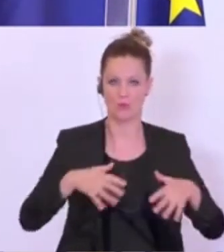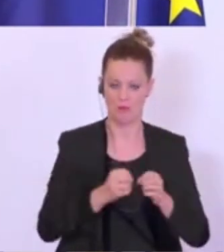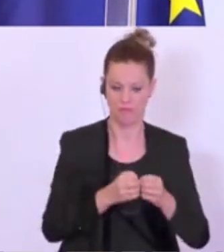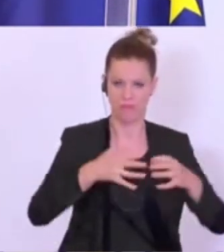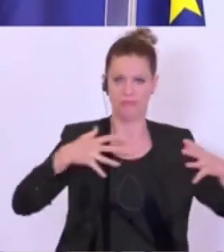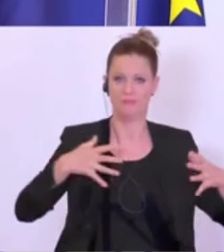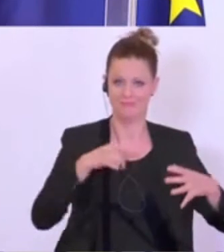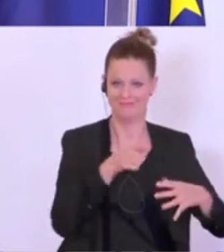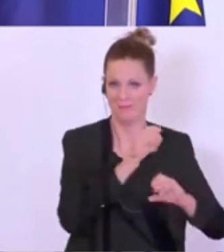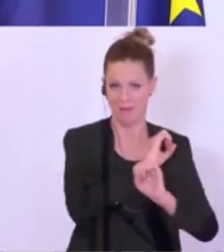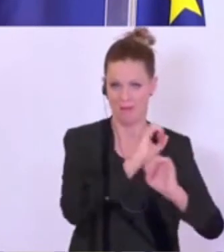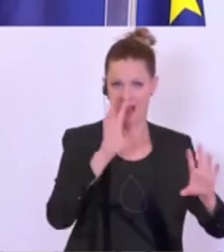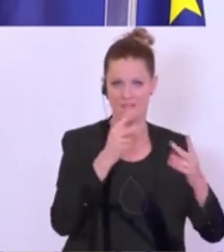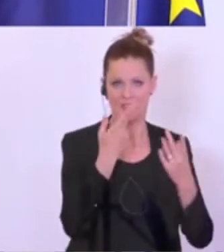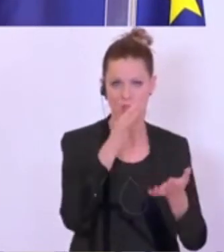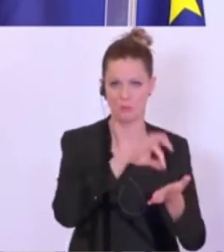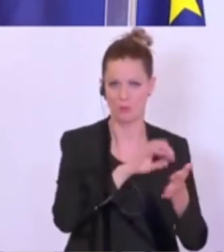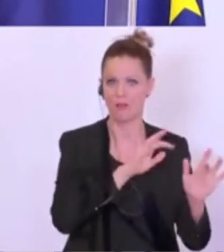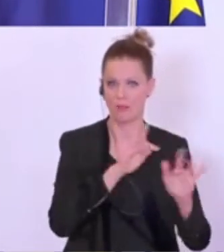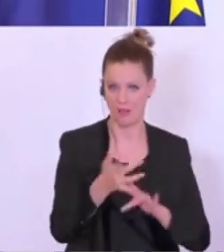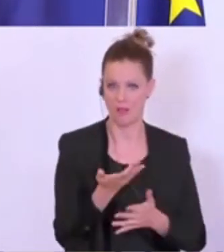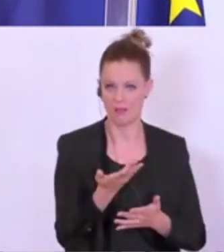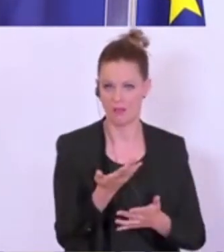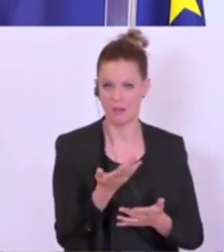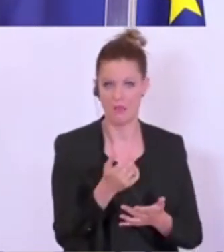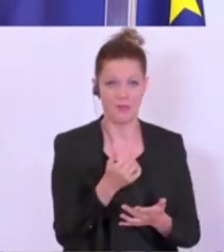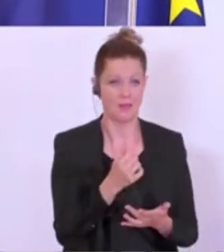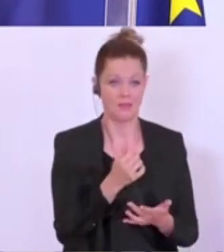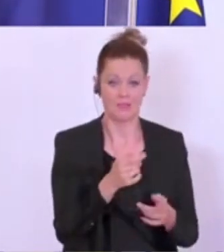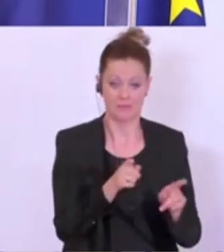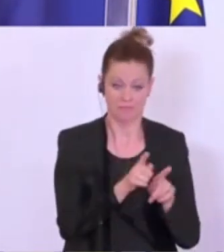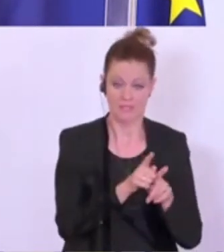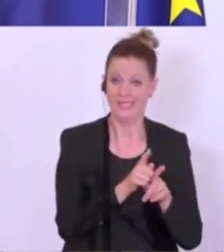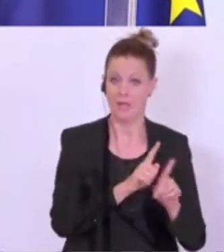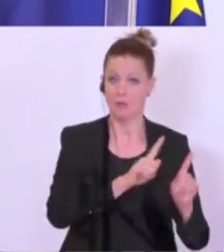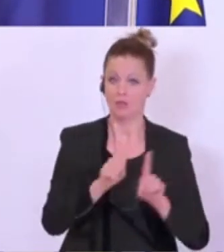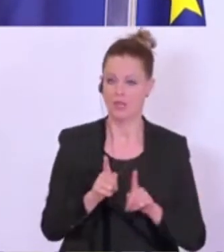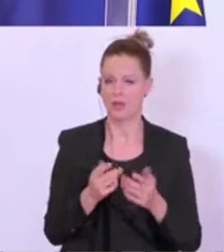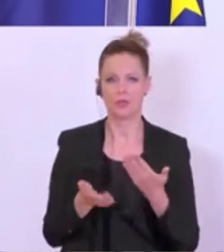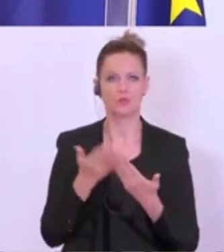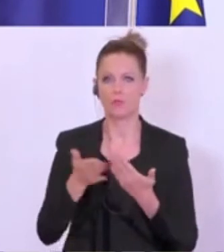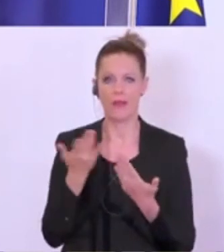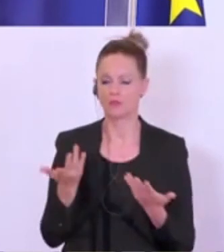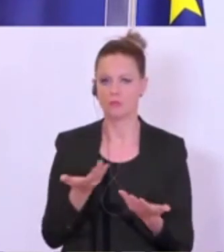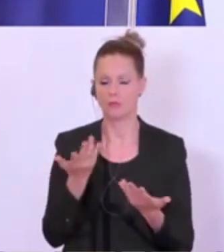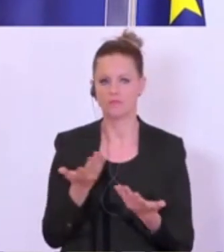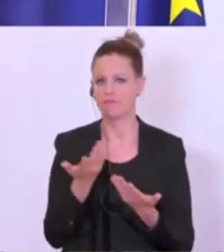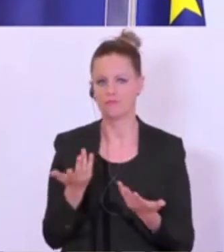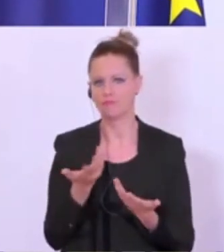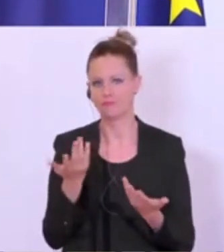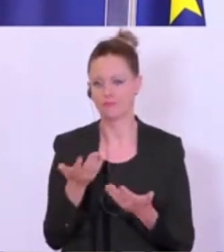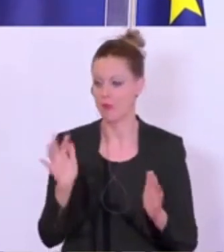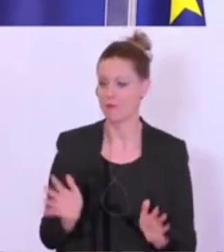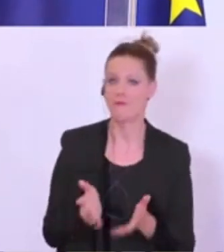ganz klar hier als ein wichtiger Punkt, der nicht an derselben Stelle sein kann, wie entsprechend die